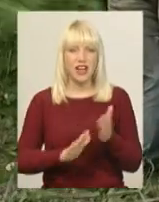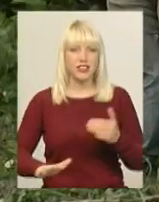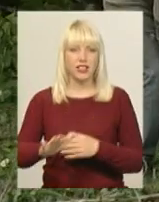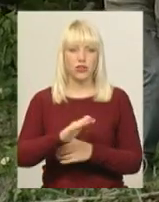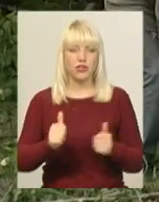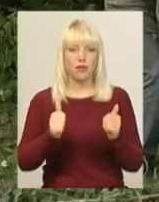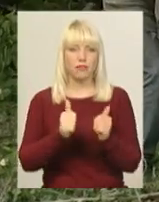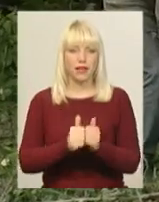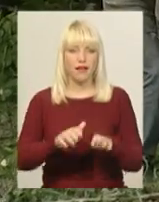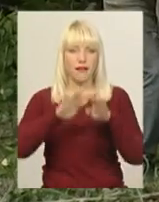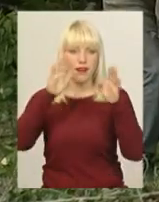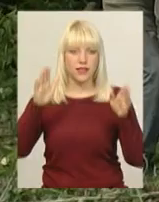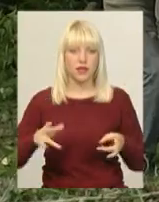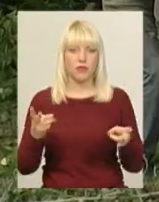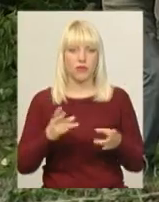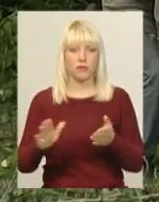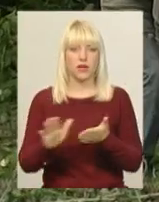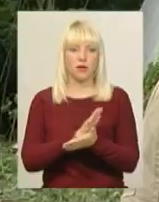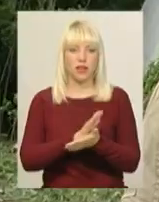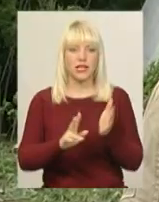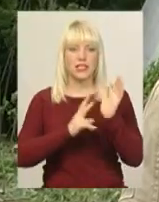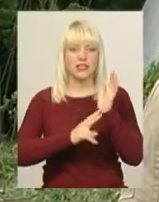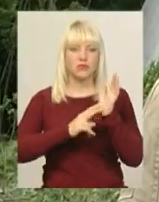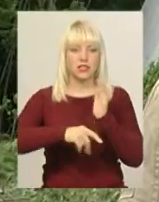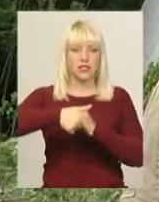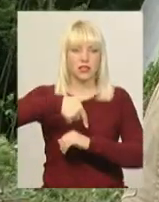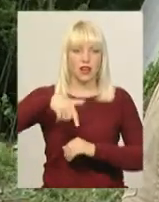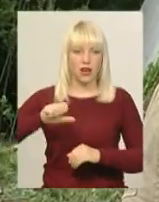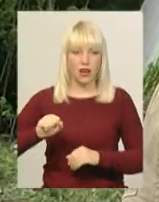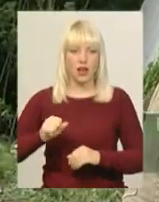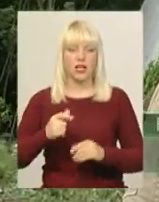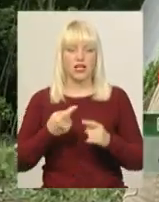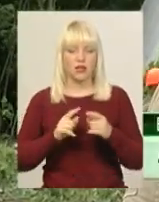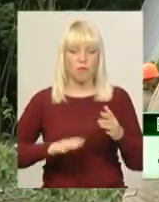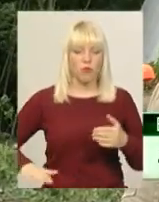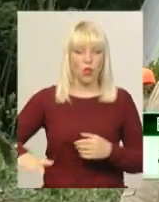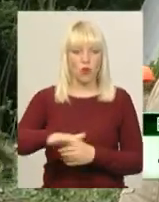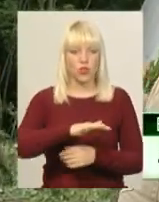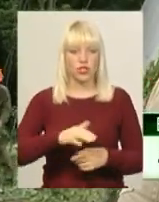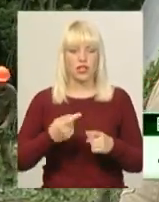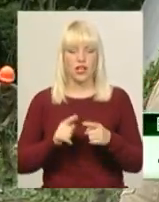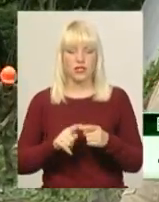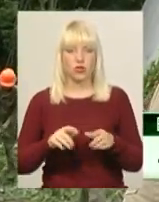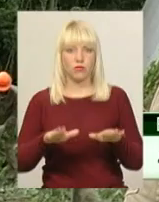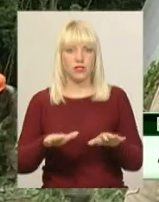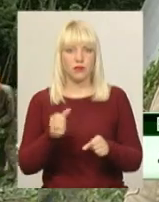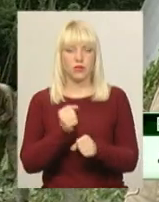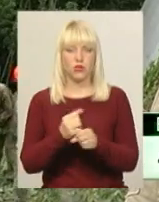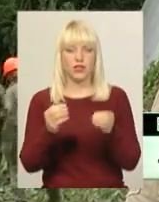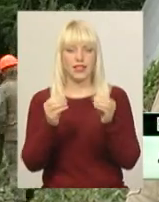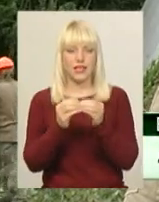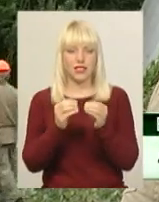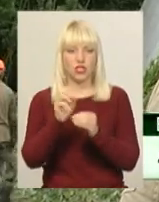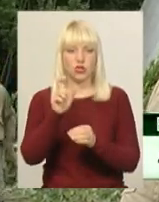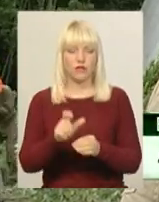Всього прибрати мають 80 гектарів площі литовища. На цій ділянці працює 10 чоловік. Ми вже працюємо тут 40